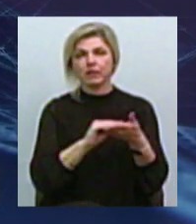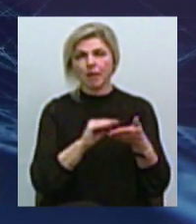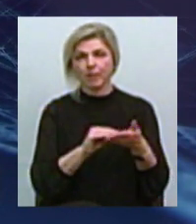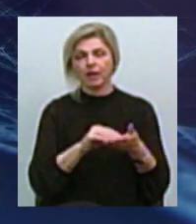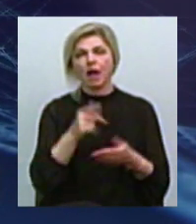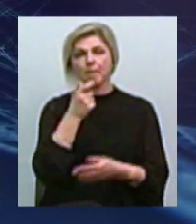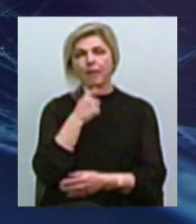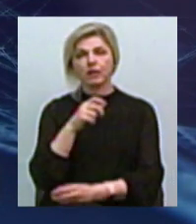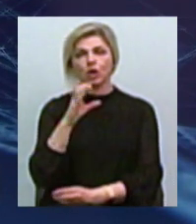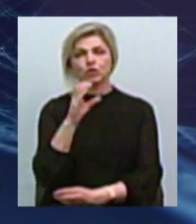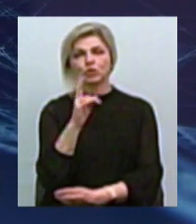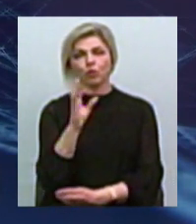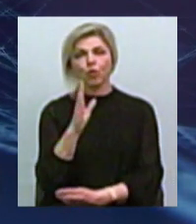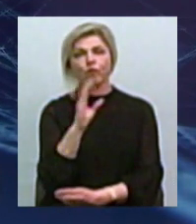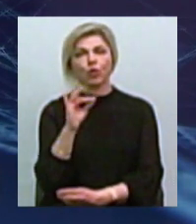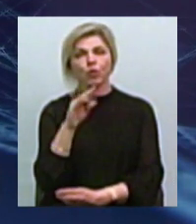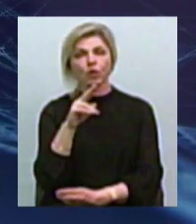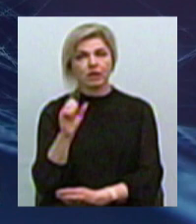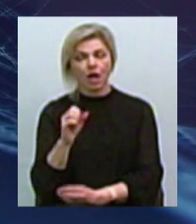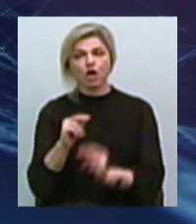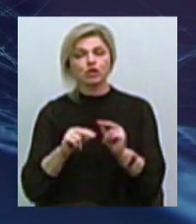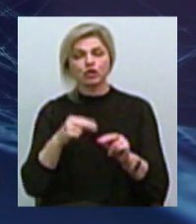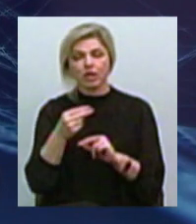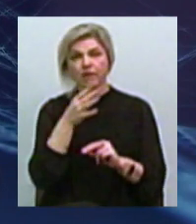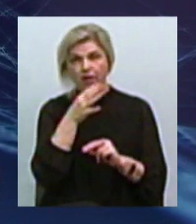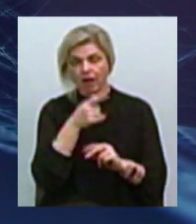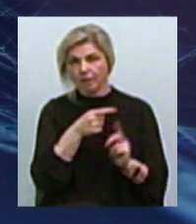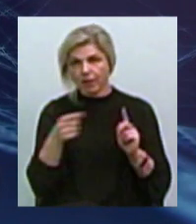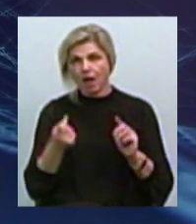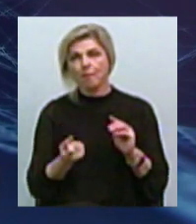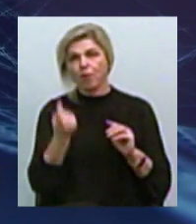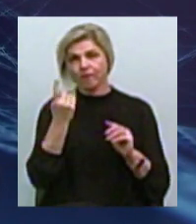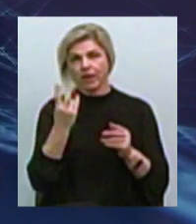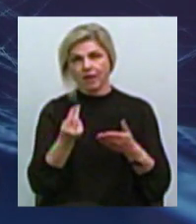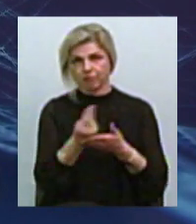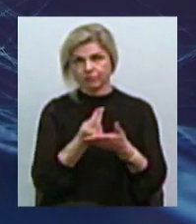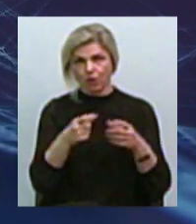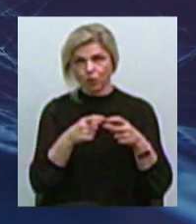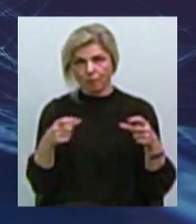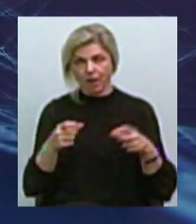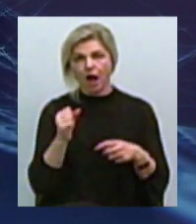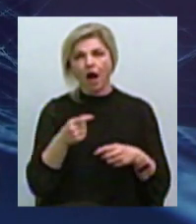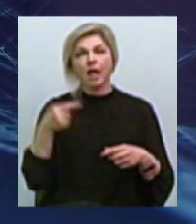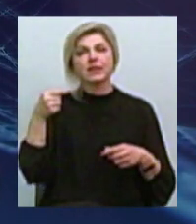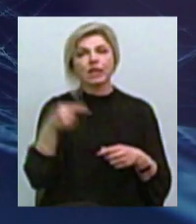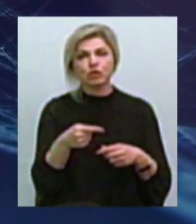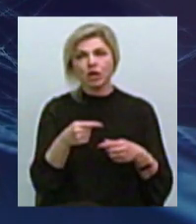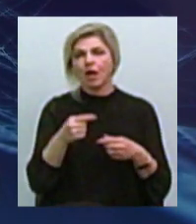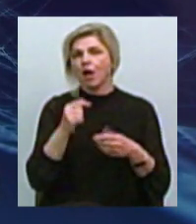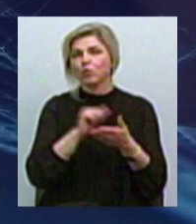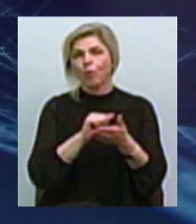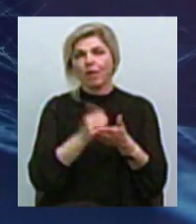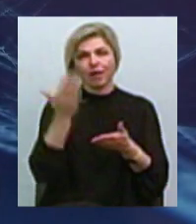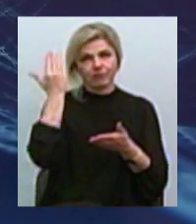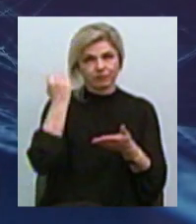Сковорода І десь через 10 років він таки з'явився на конкретних грошах Між тим номінал 1000 тим документом передбачений не був